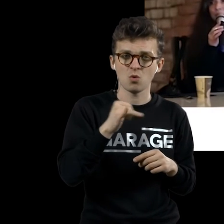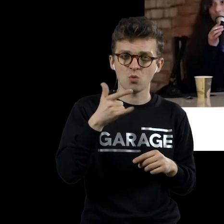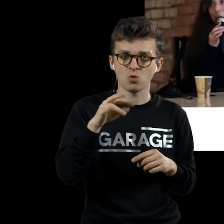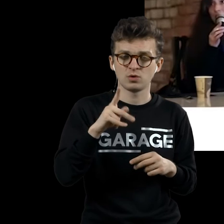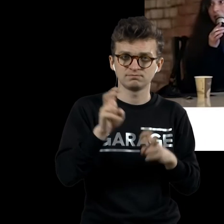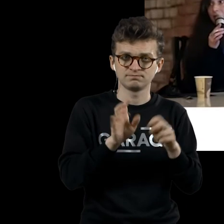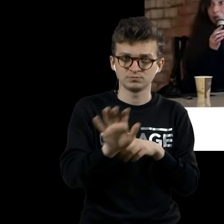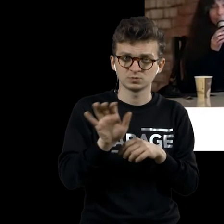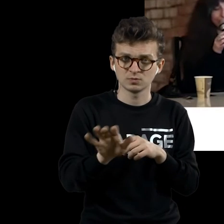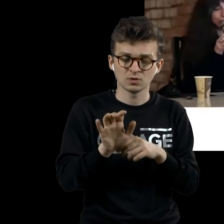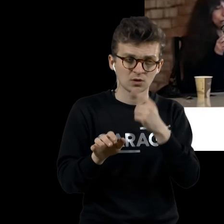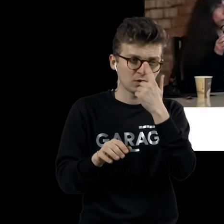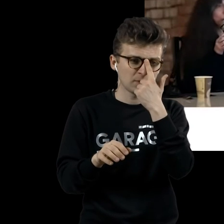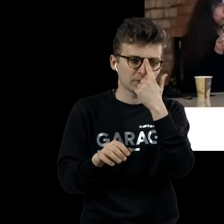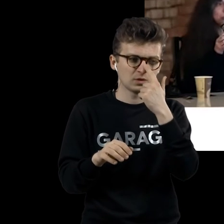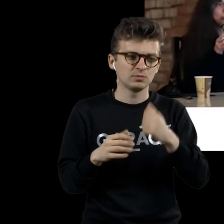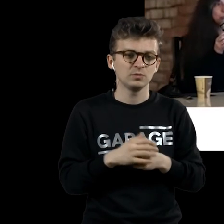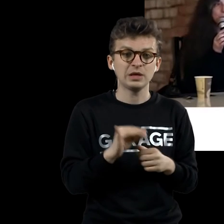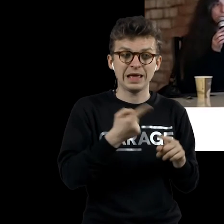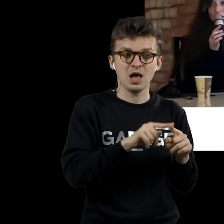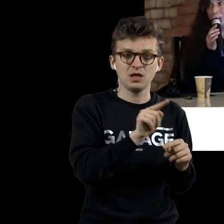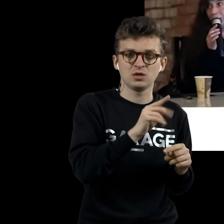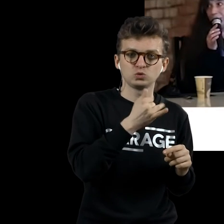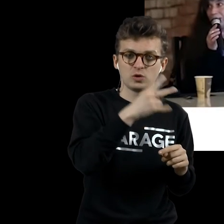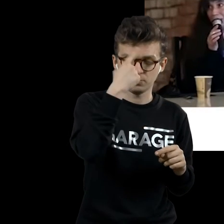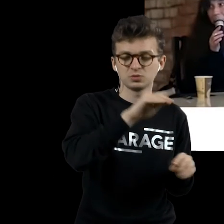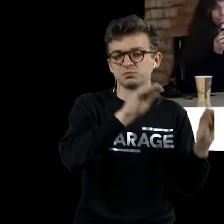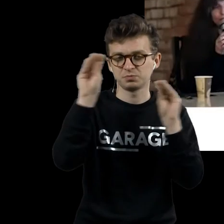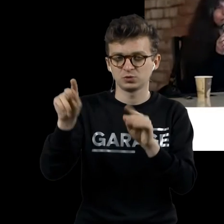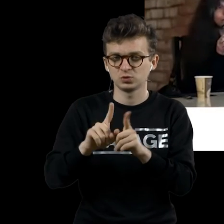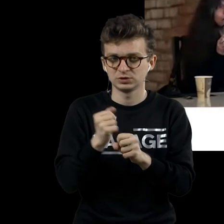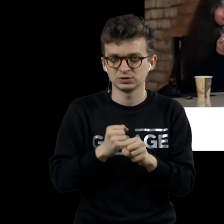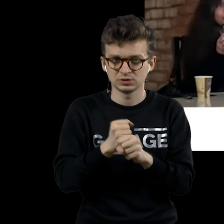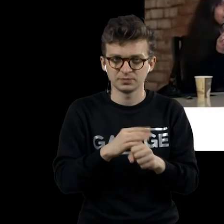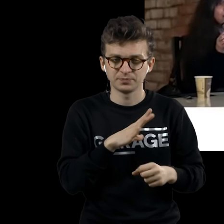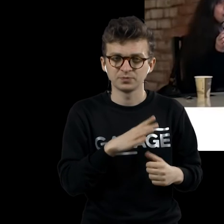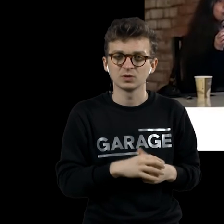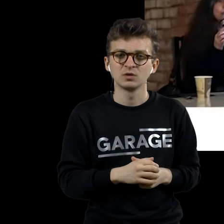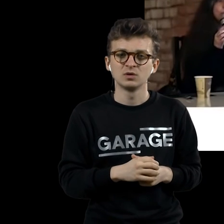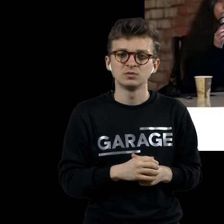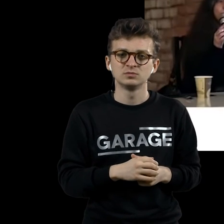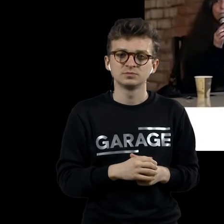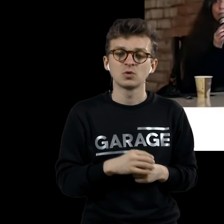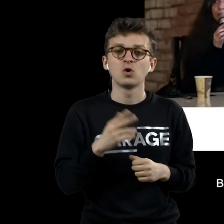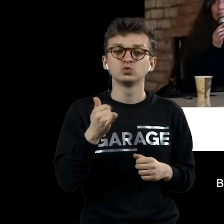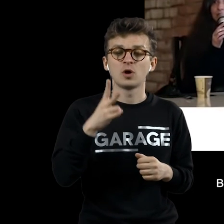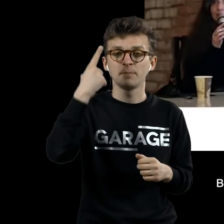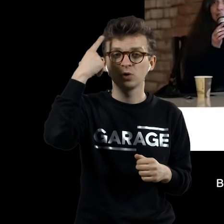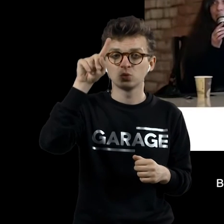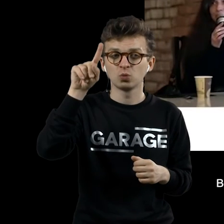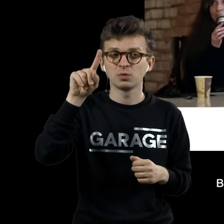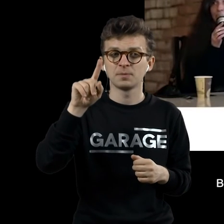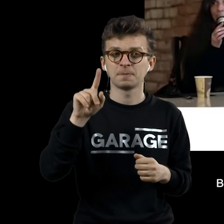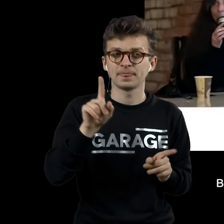эта работа, реконструкция, естественно, тоже попала, просто чтобы было видно, как это выглядит на хорошей фотографии. Он придумывает вот такой вот